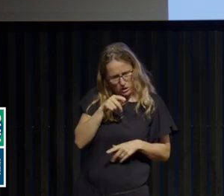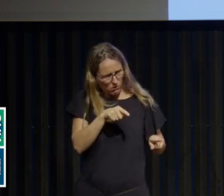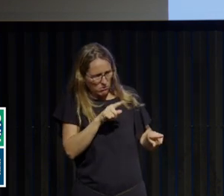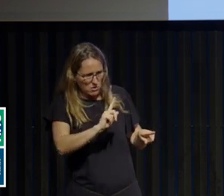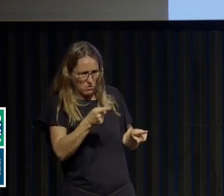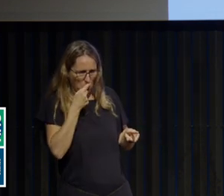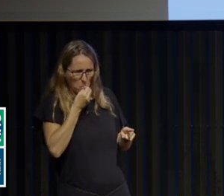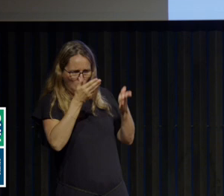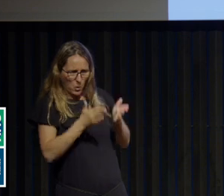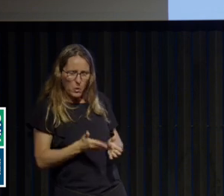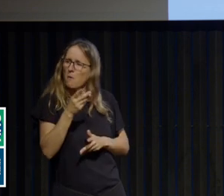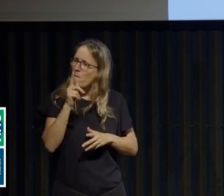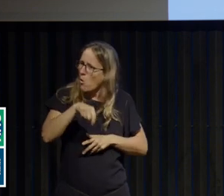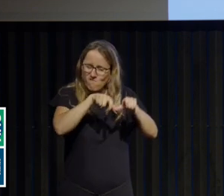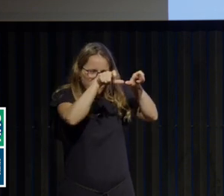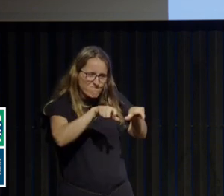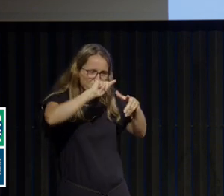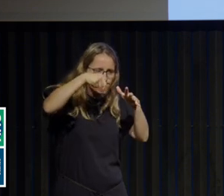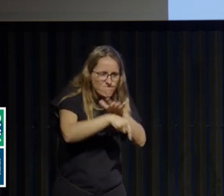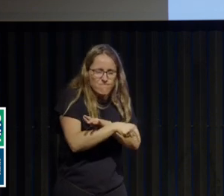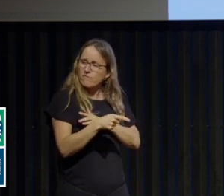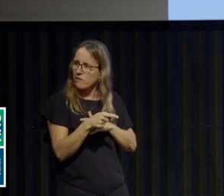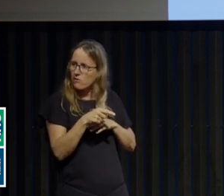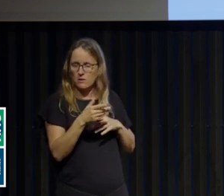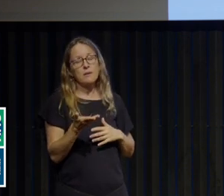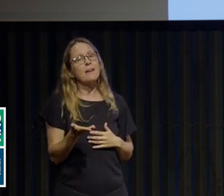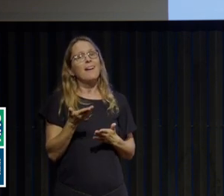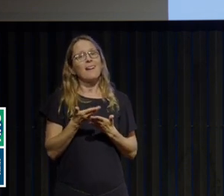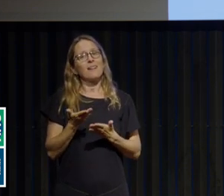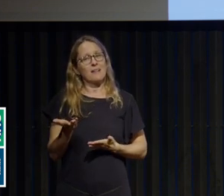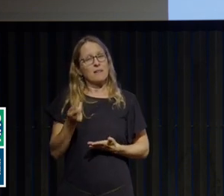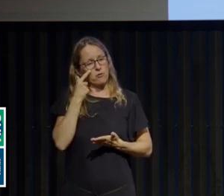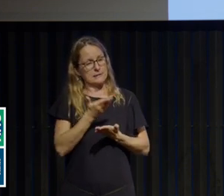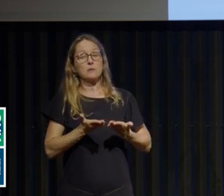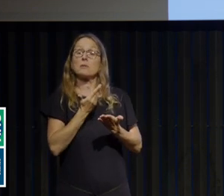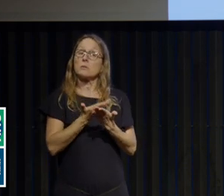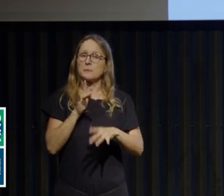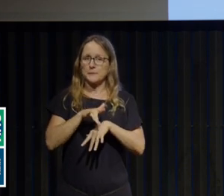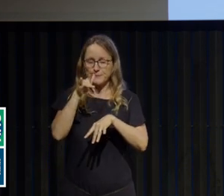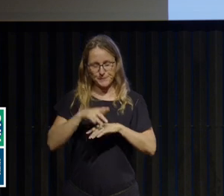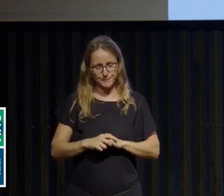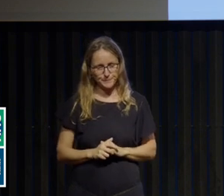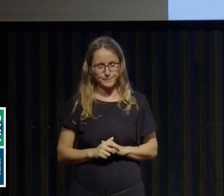assure, il faut faire d'autres explorations somatiques. Voilà, donc on voit des situations comme ça, effectivement.